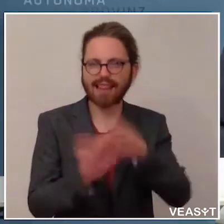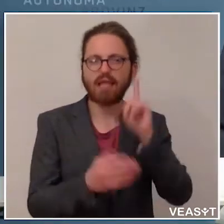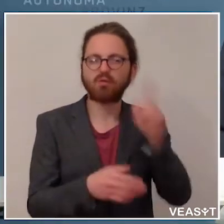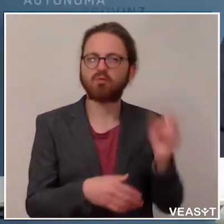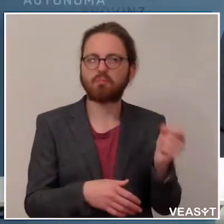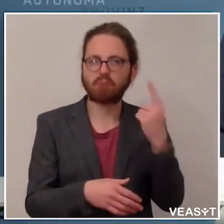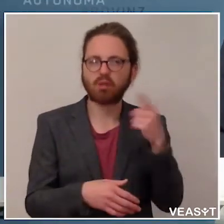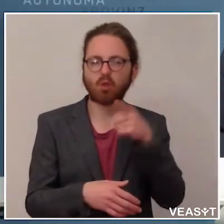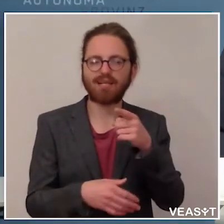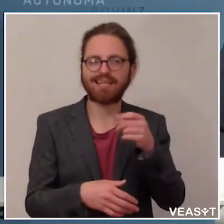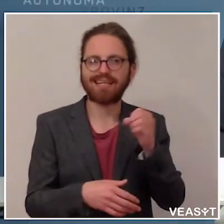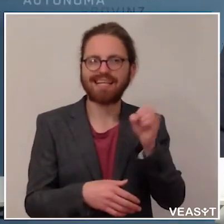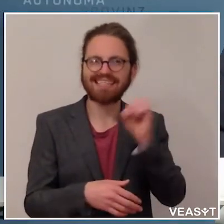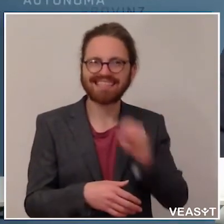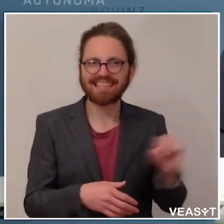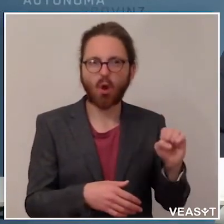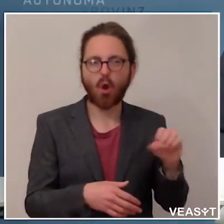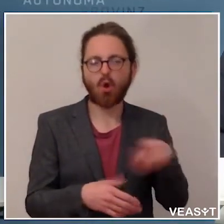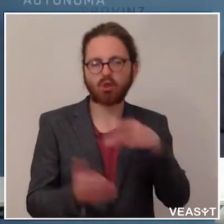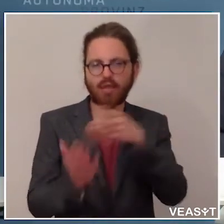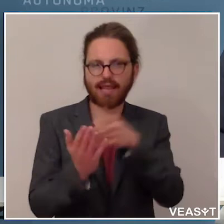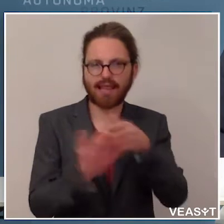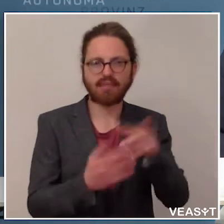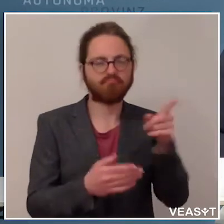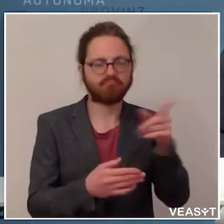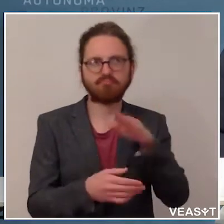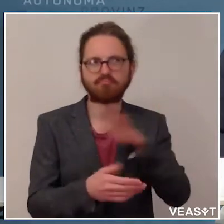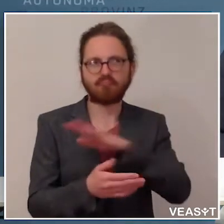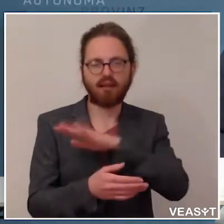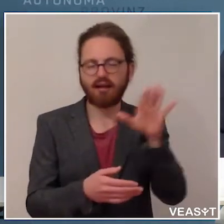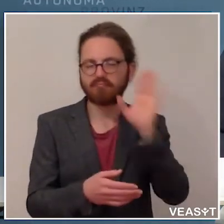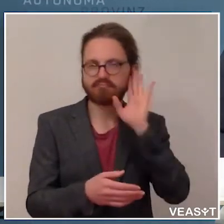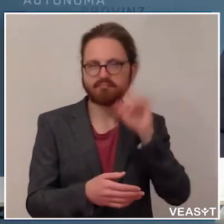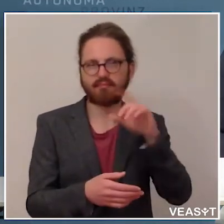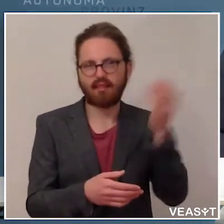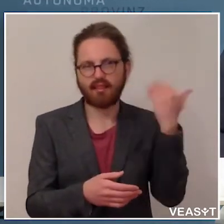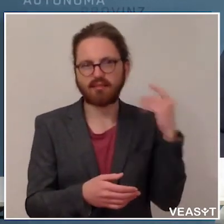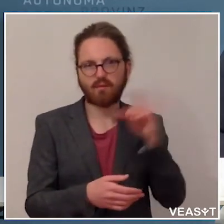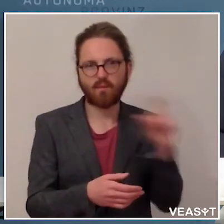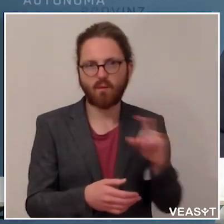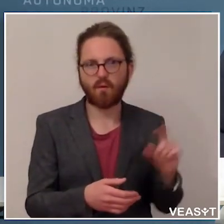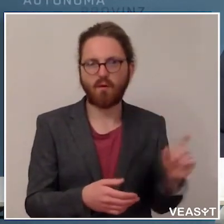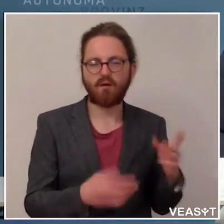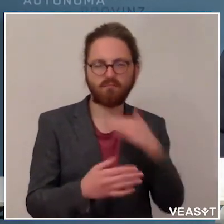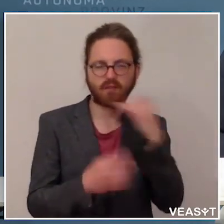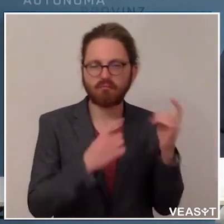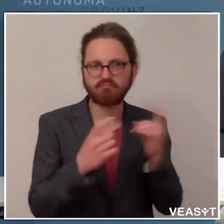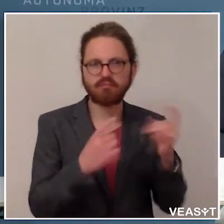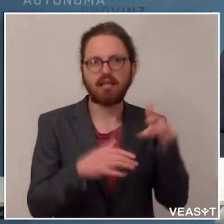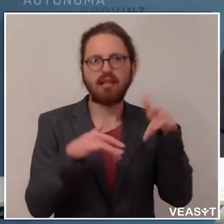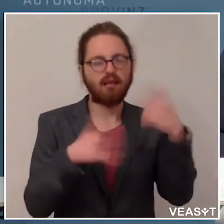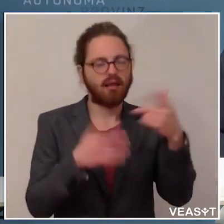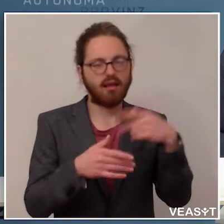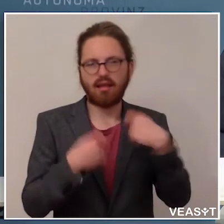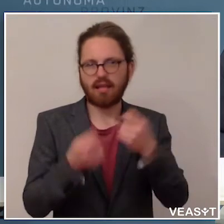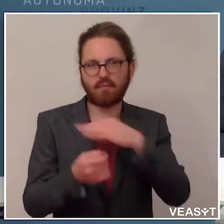serologischen Tests ist seit Wochen in aller Munde, ich habe irgendwann auch festgestellt, da gibt es jetzt fast genauso Experten wie